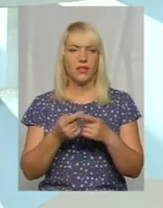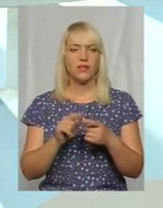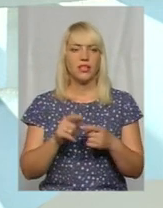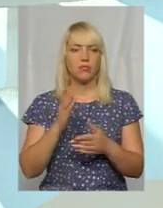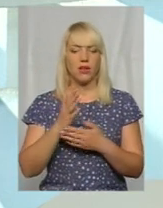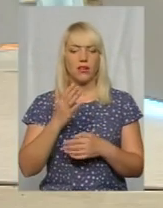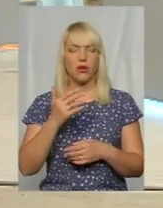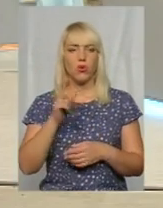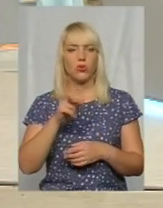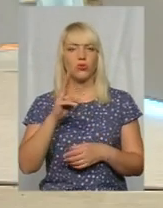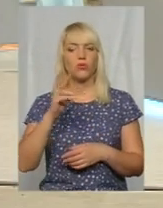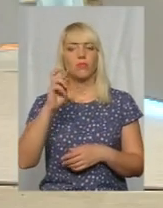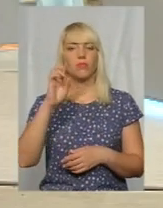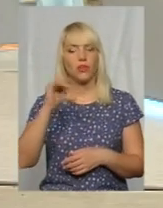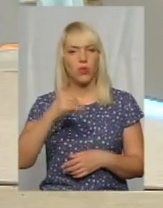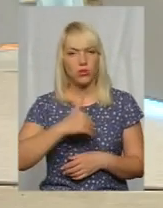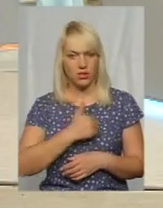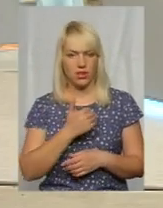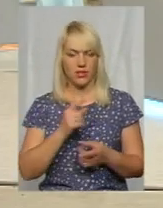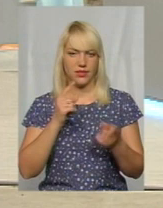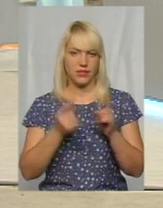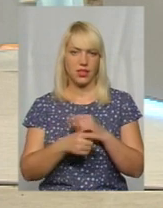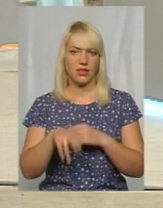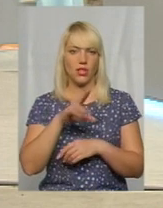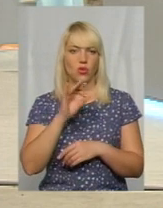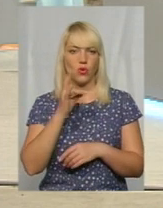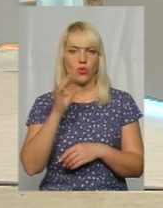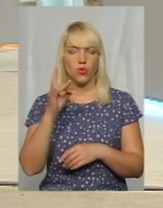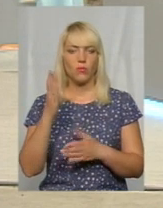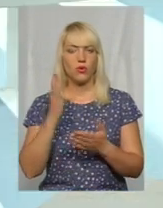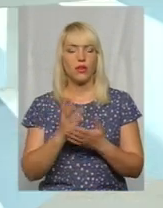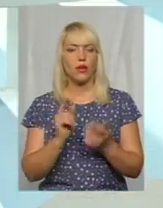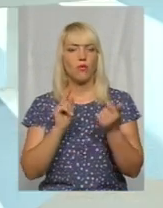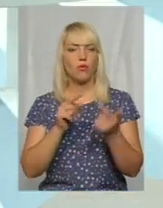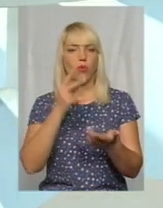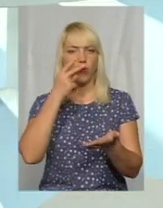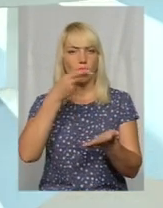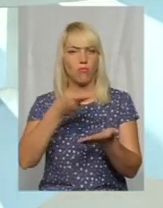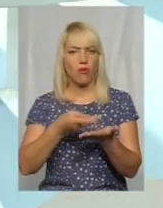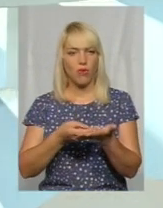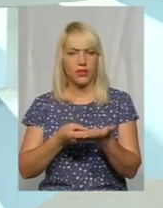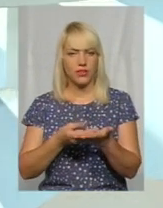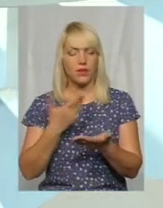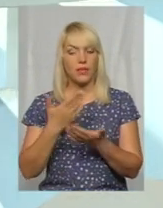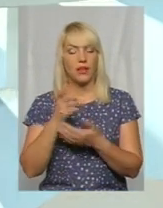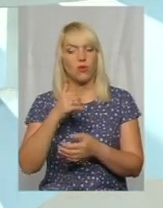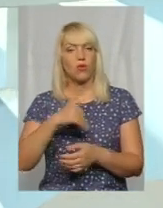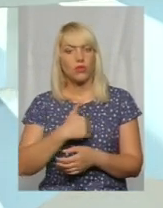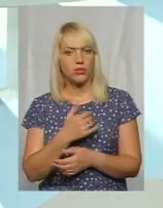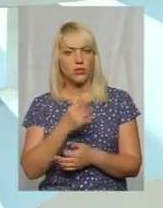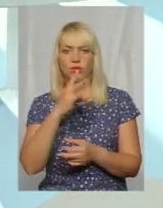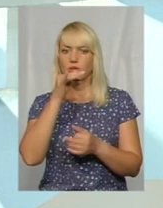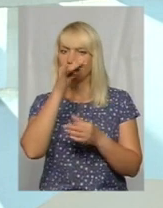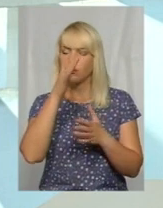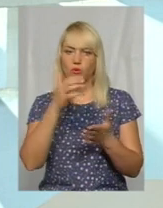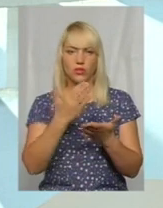хотіли стати донорами, але, на жаль, є і ряд таких протипоказів, які людина хотіла би стати, але вона не може